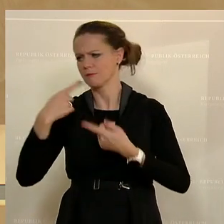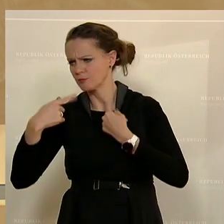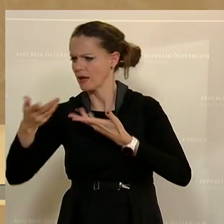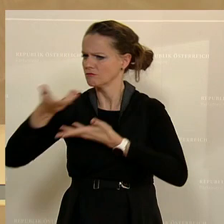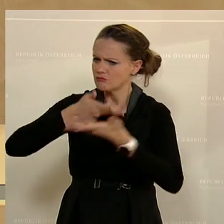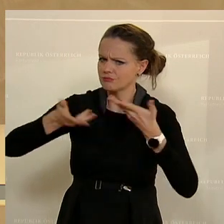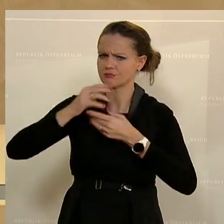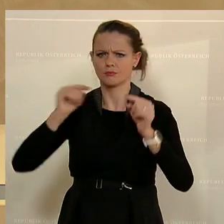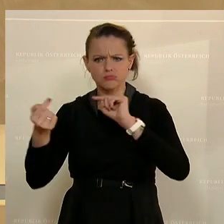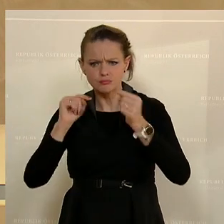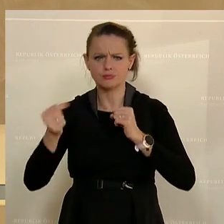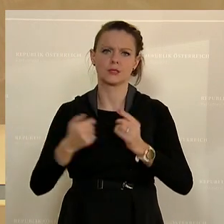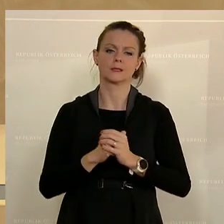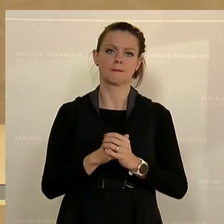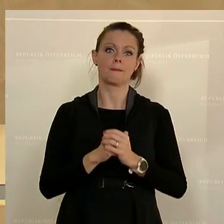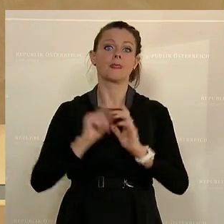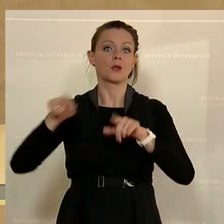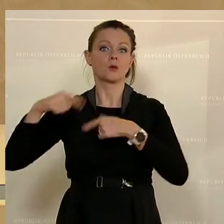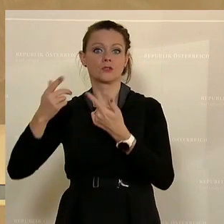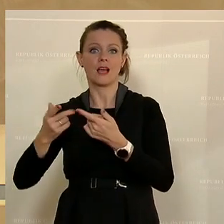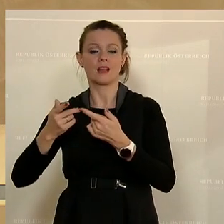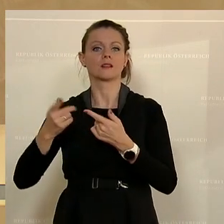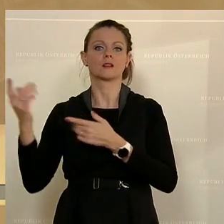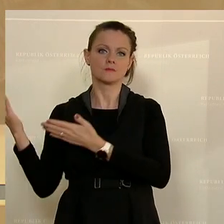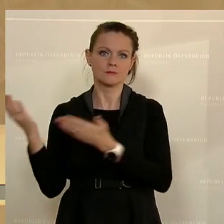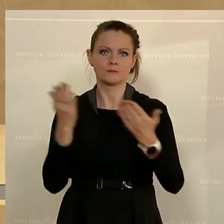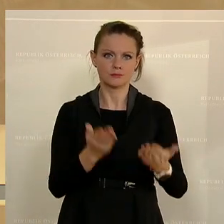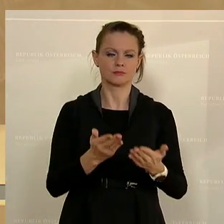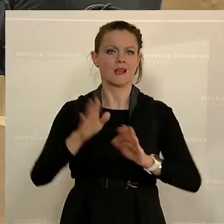diskutieren, debattieren und dann zur Abstimmung bringen.